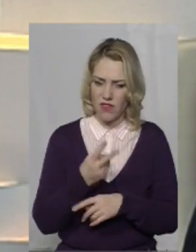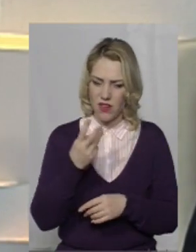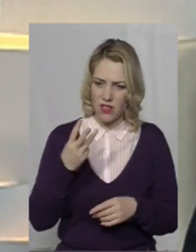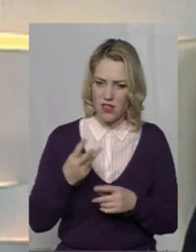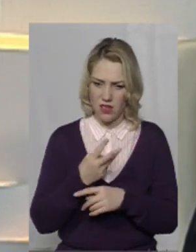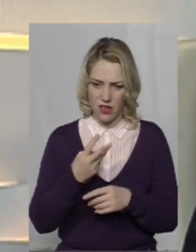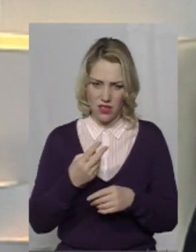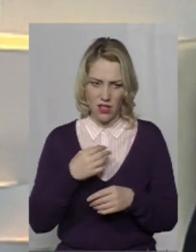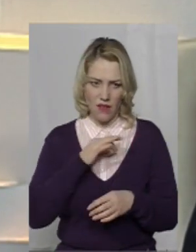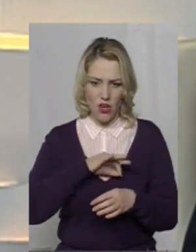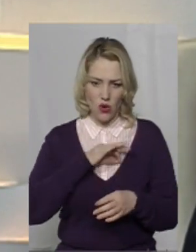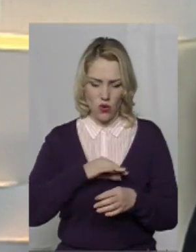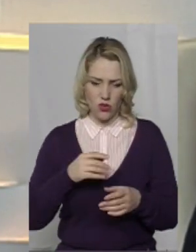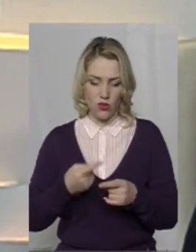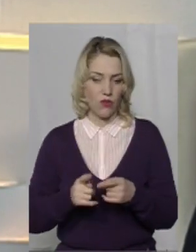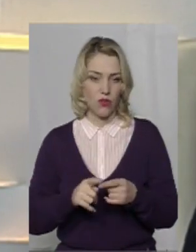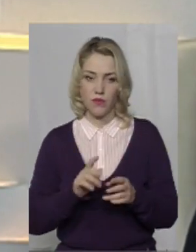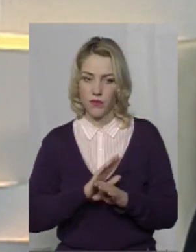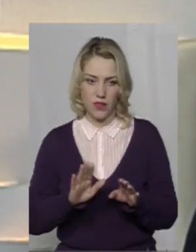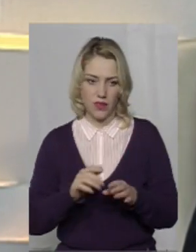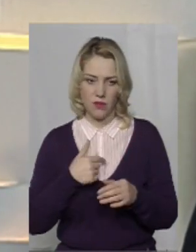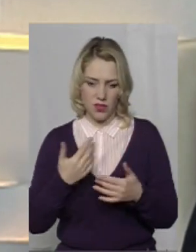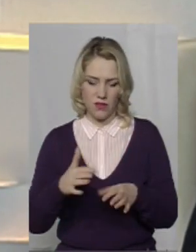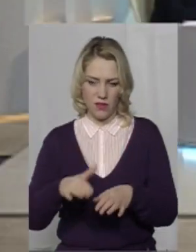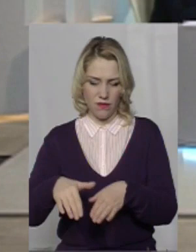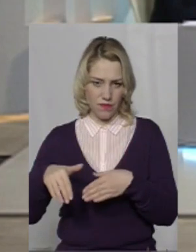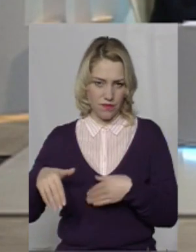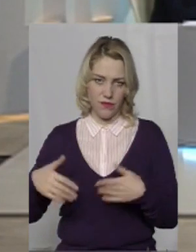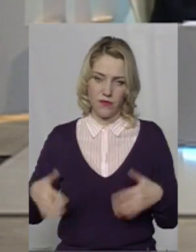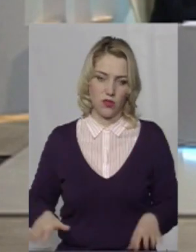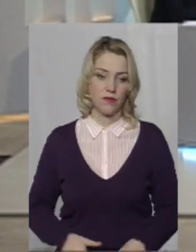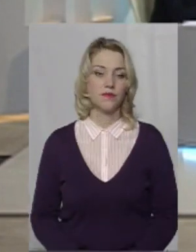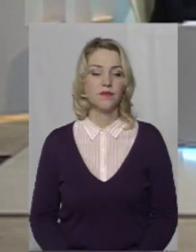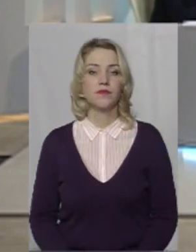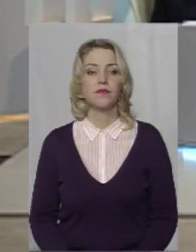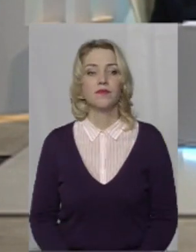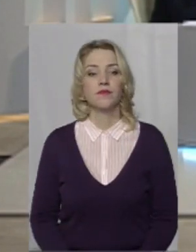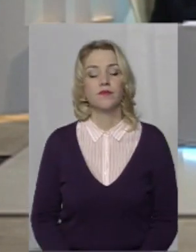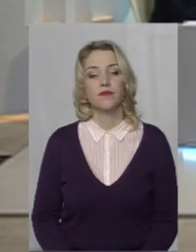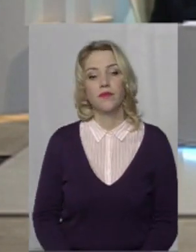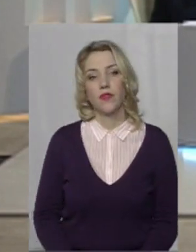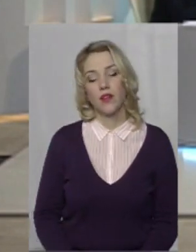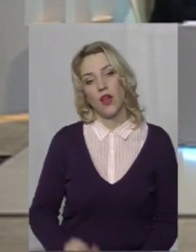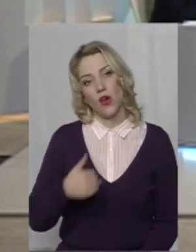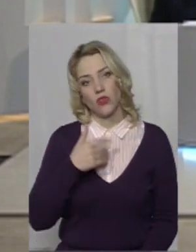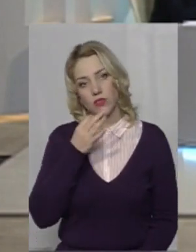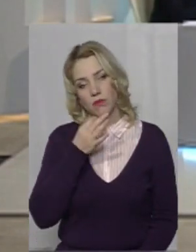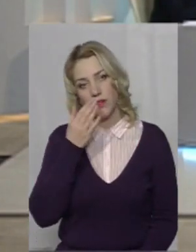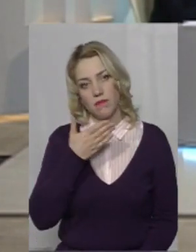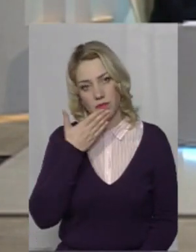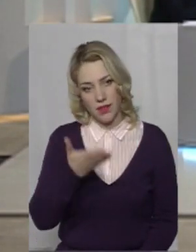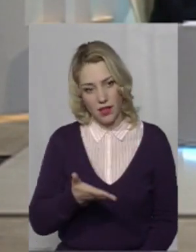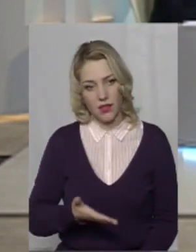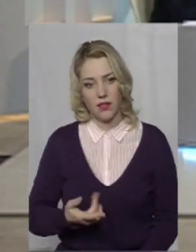десь використовуємо в якихось комбінаціях. Тому ми відійшли від цього. Так, хотів би задати питання,